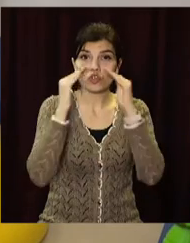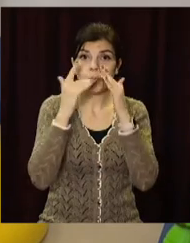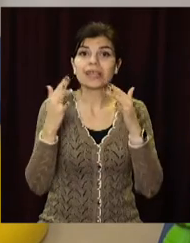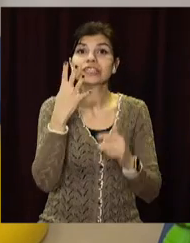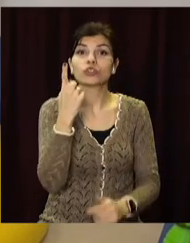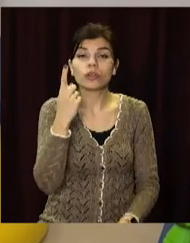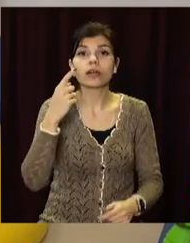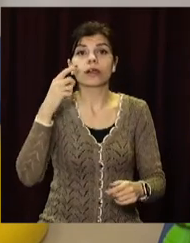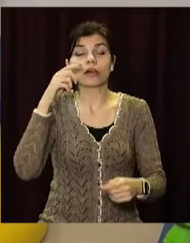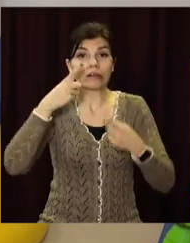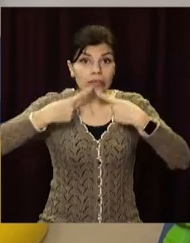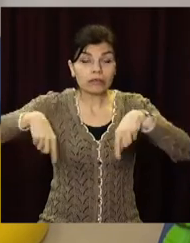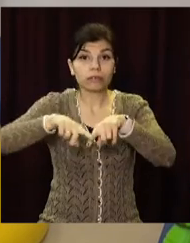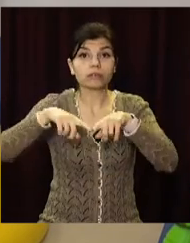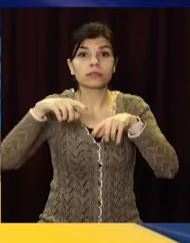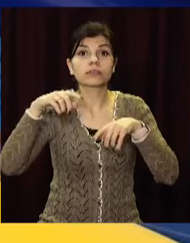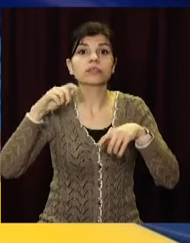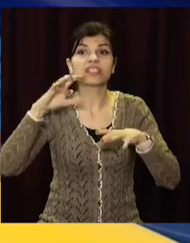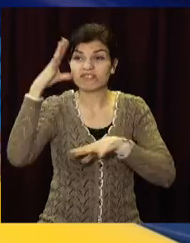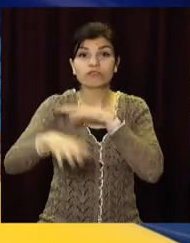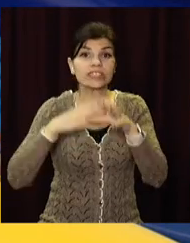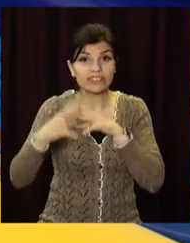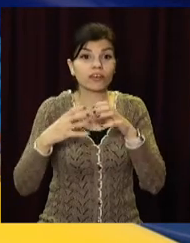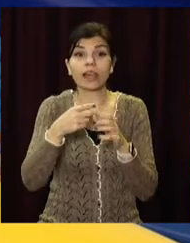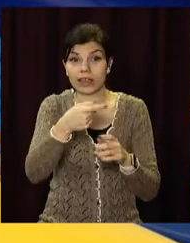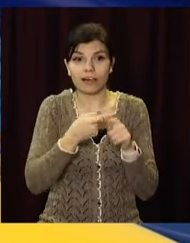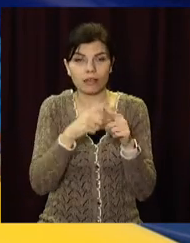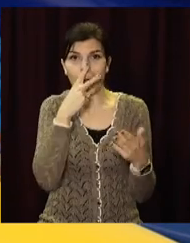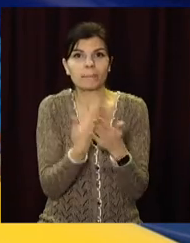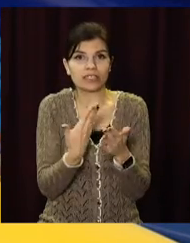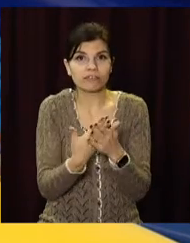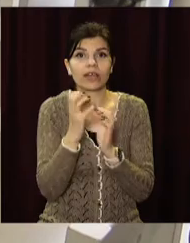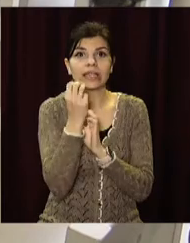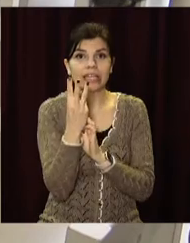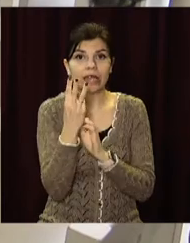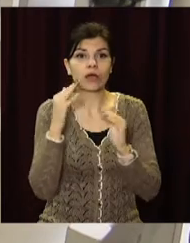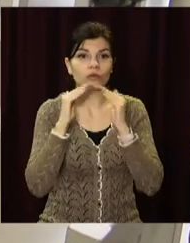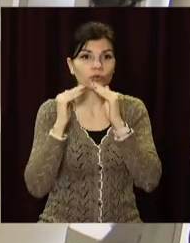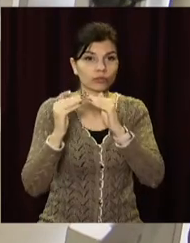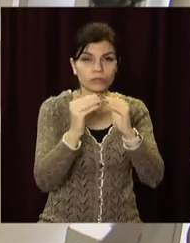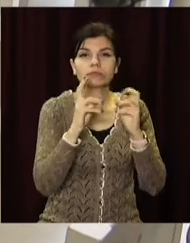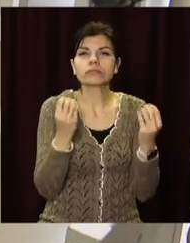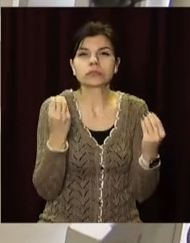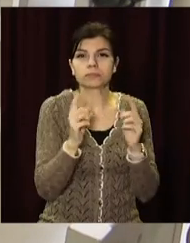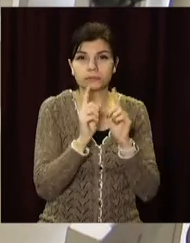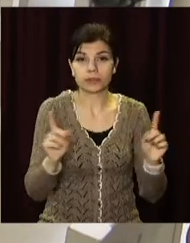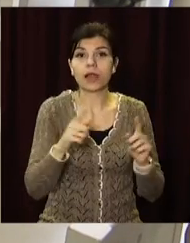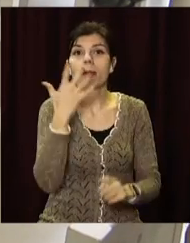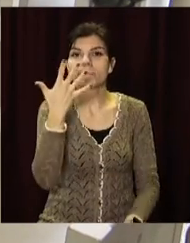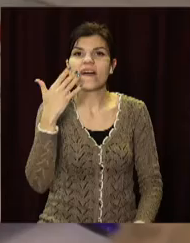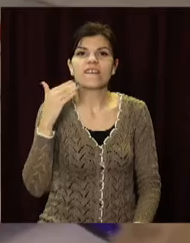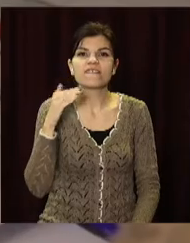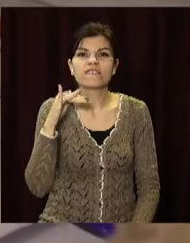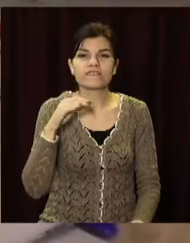41 країни світу. Україну і серед них Обухівський дитсадок представлятимуть 13 будівель із родзинками. П'ятьох фіналістів